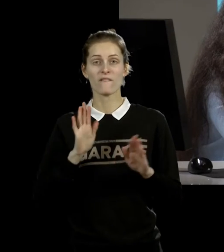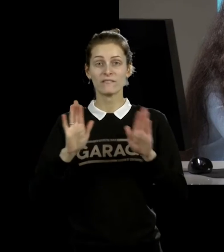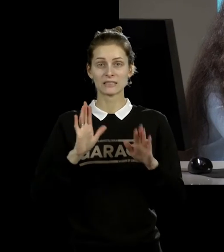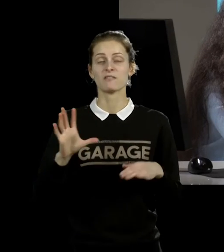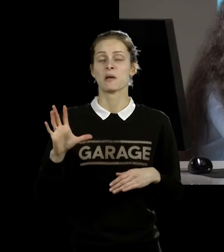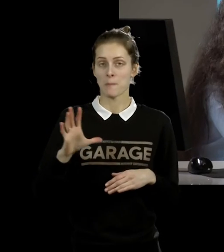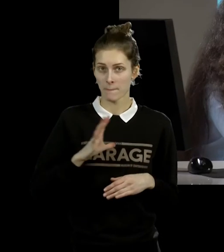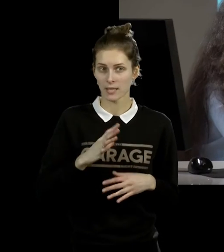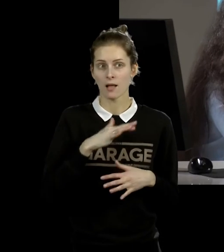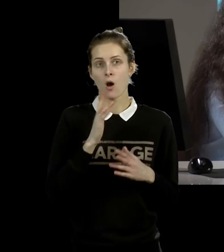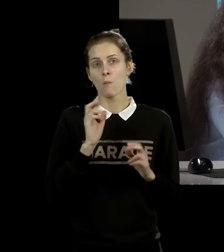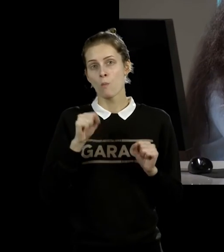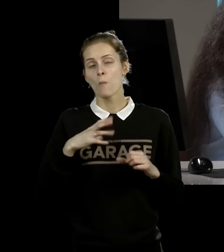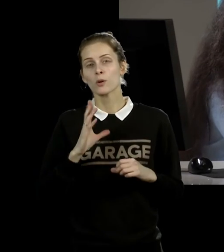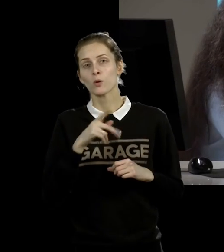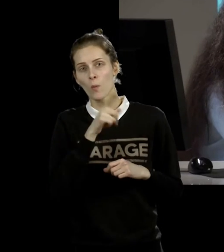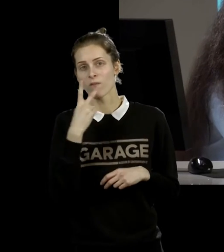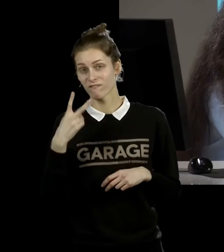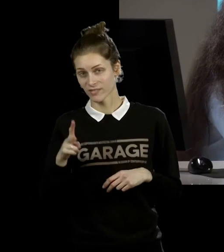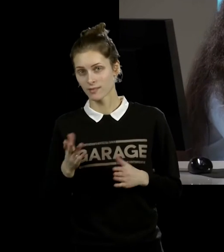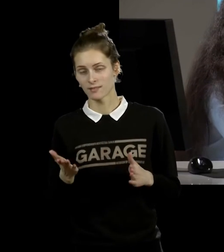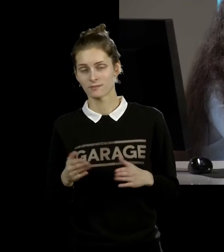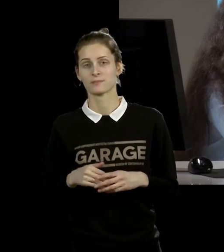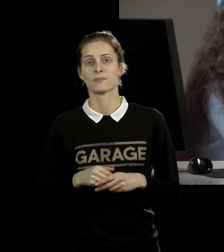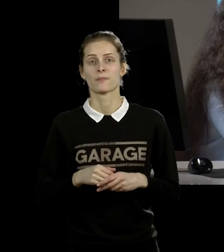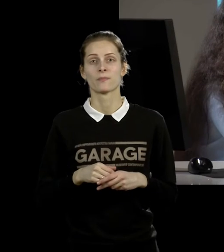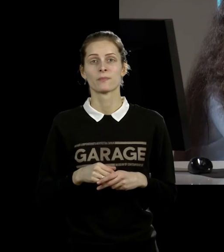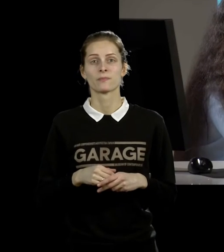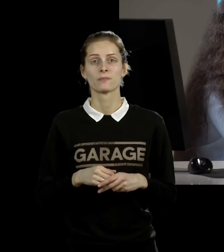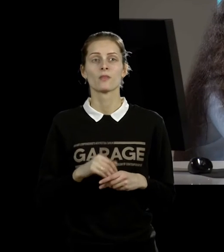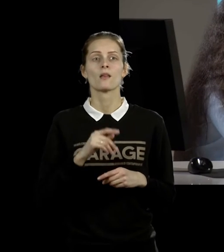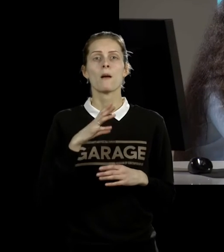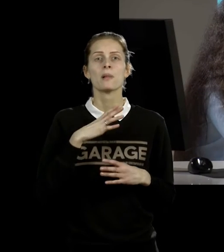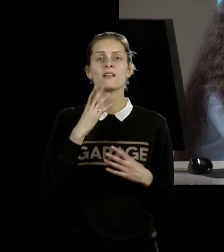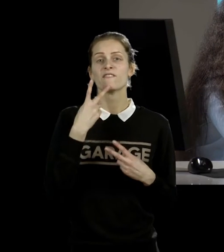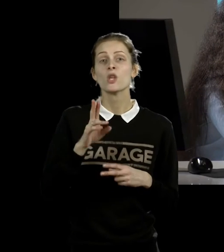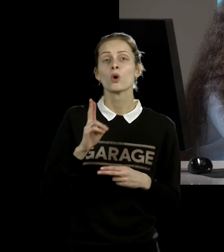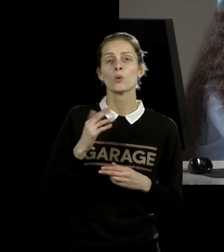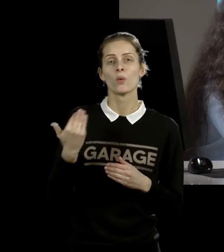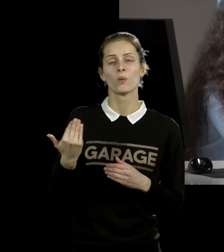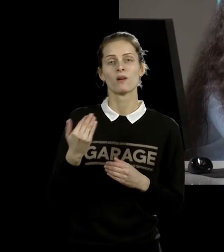событий последних нескольких лет нашей художественной жизни. Кто видел выставку?